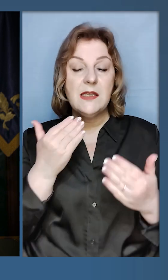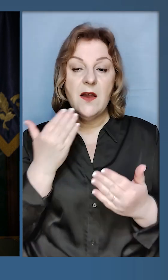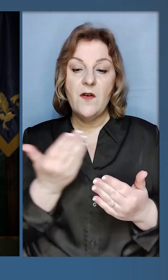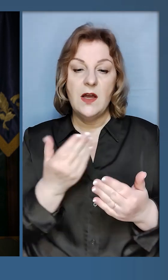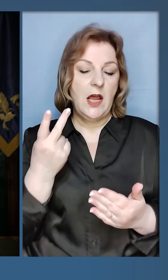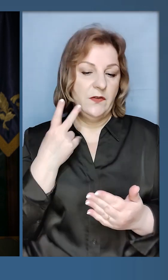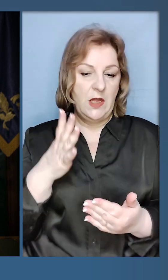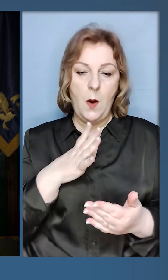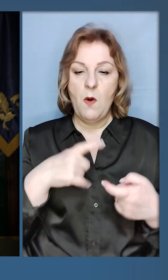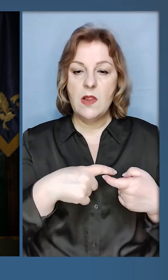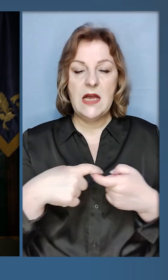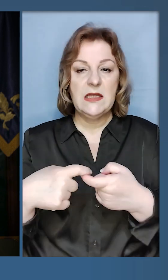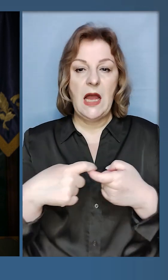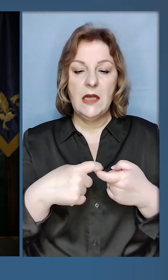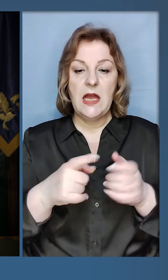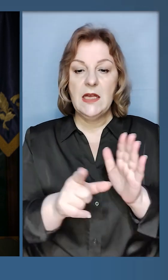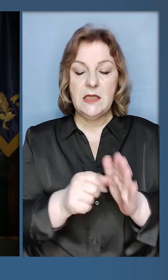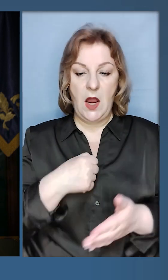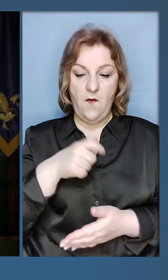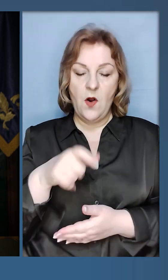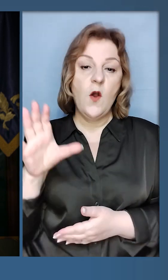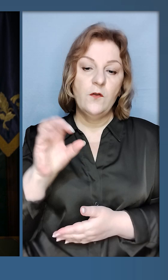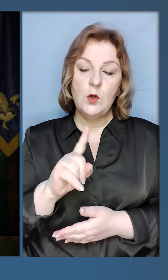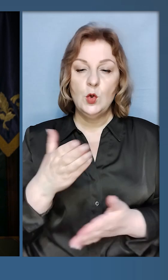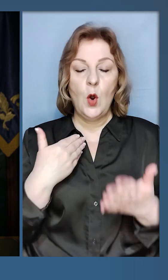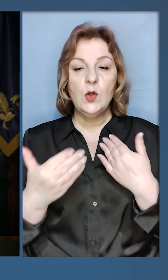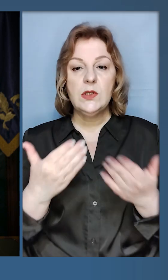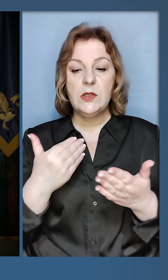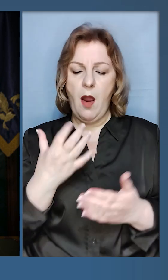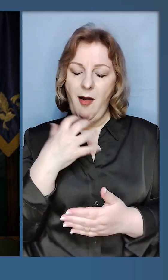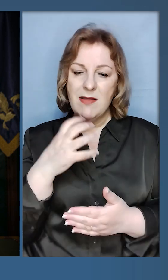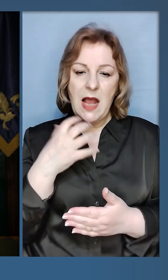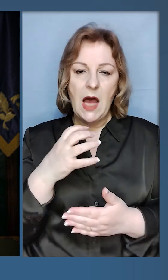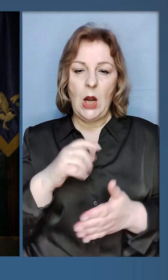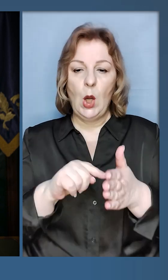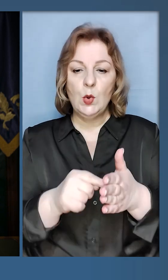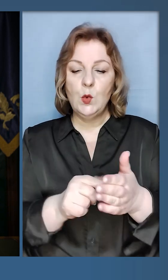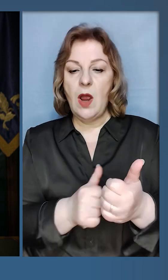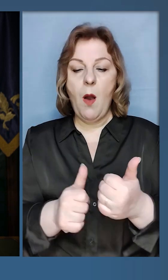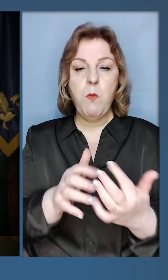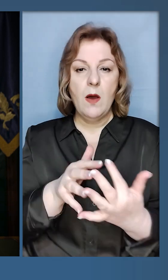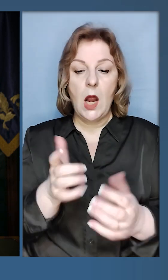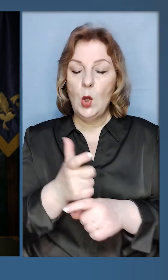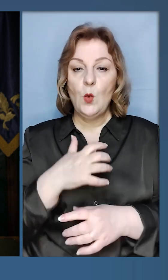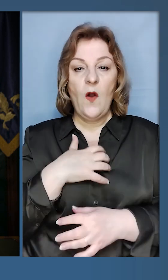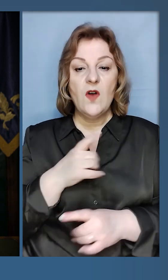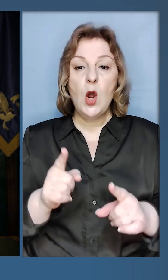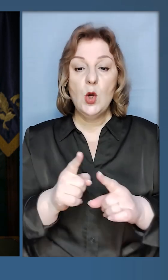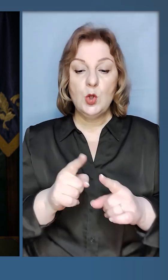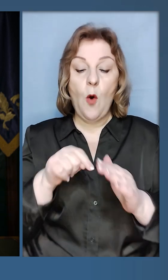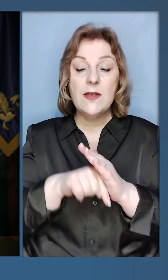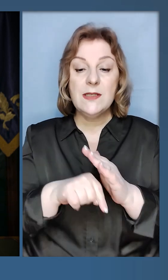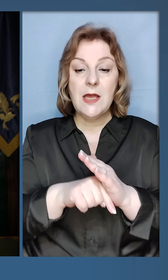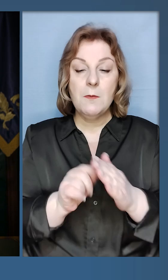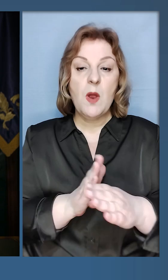звернень. Як і завжди, був на зв'язку з військовими. Усе, що стосується найгарячіших точок передової. Дуже